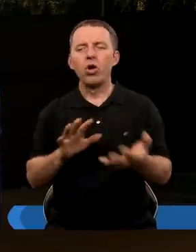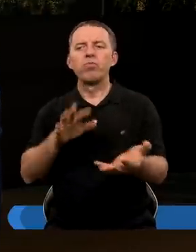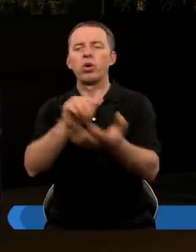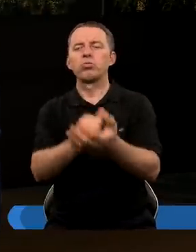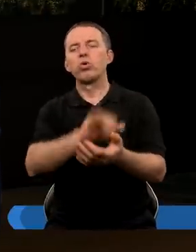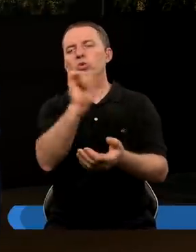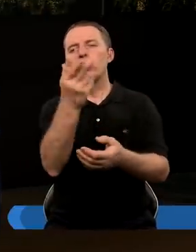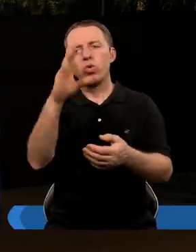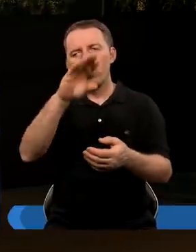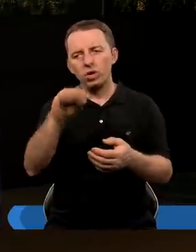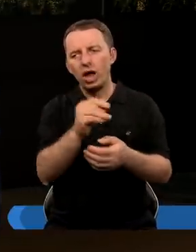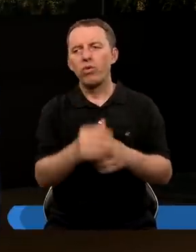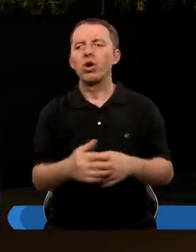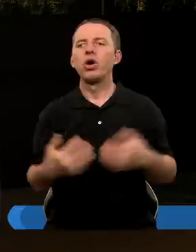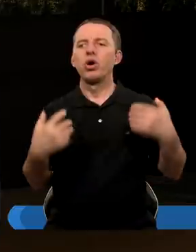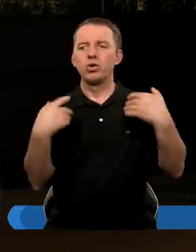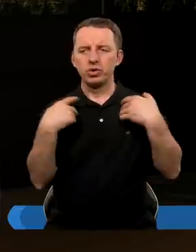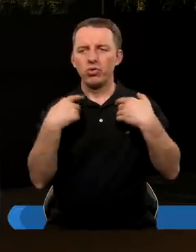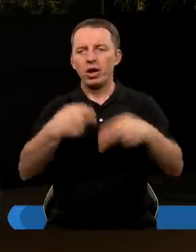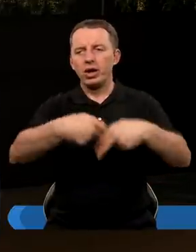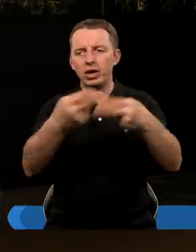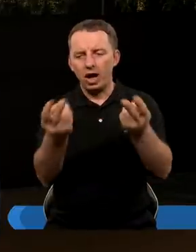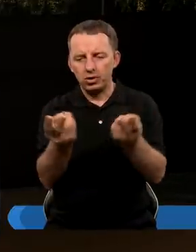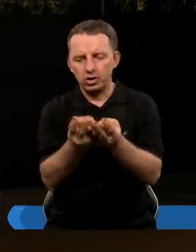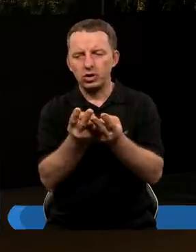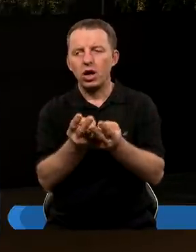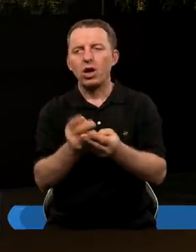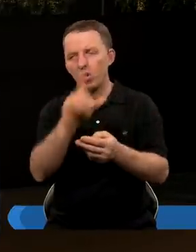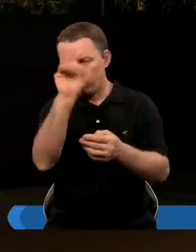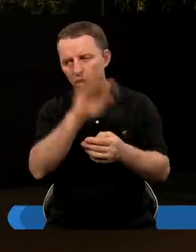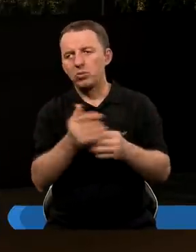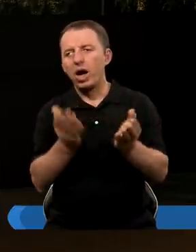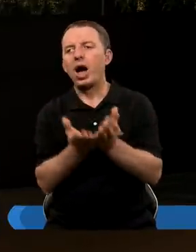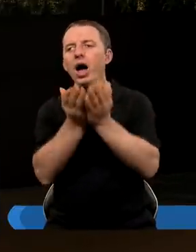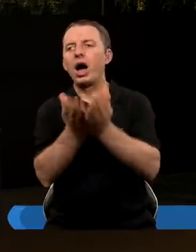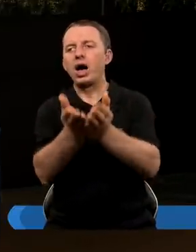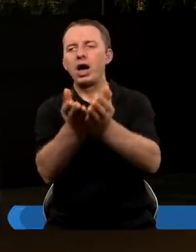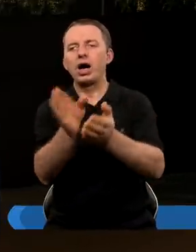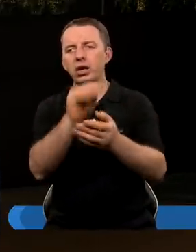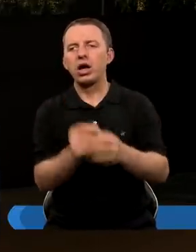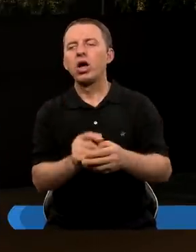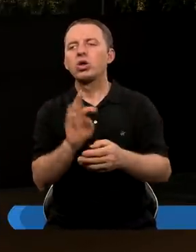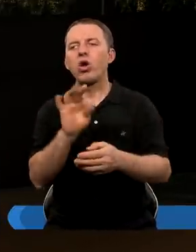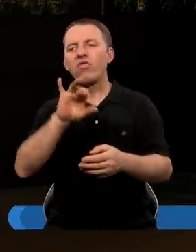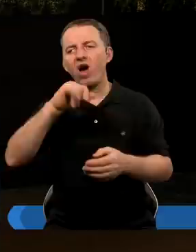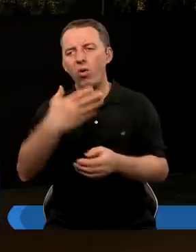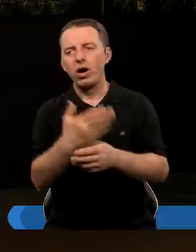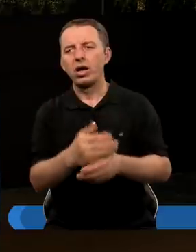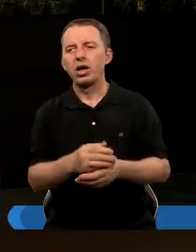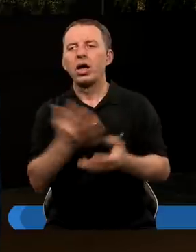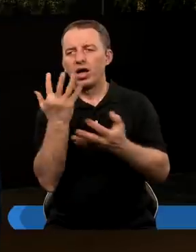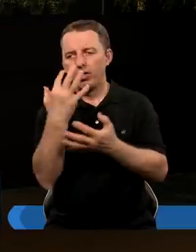podbił właśnie Judę, to wziął z sobą naczynia z domu Bożego. Gdyby była Arka, to by wziął Arkę jako właśnie trofeum